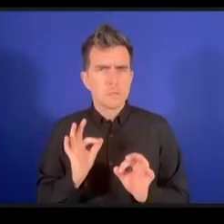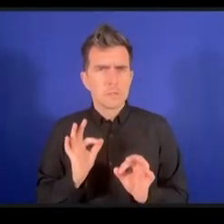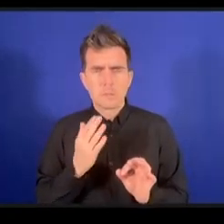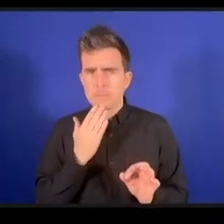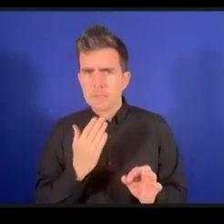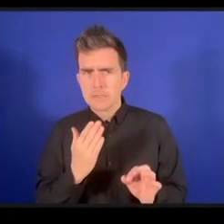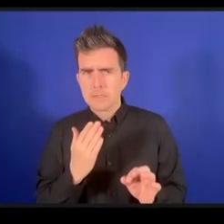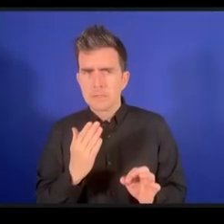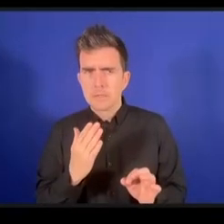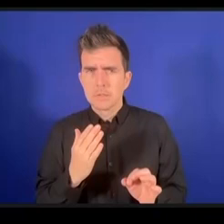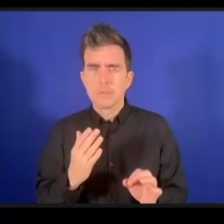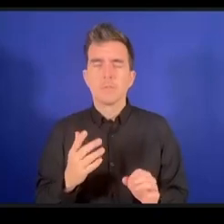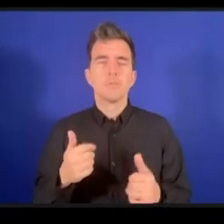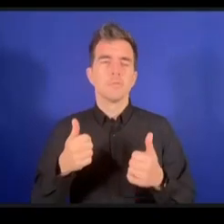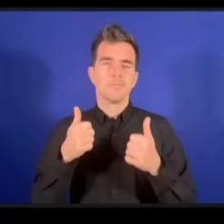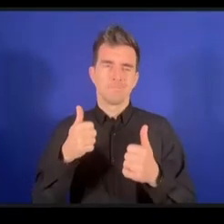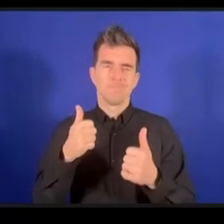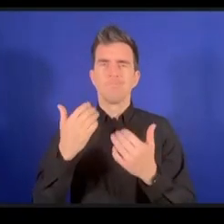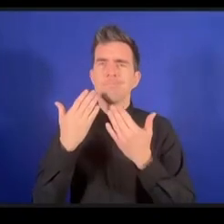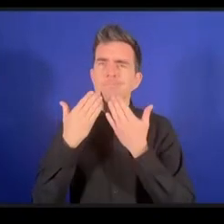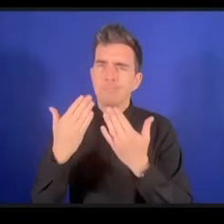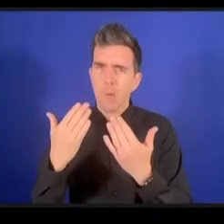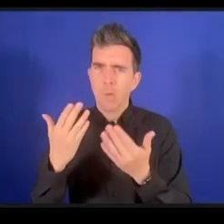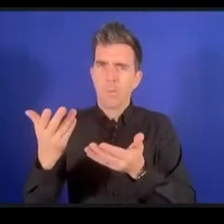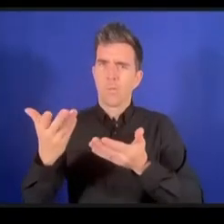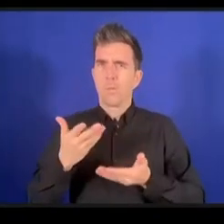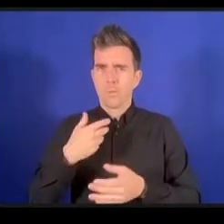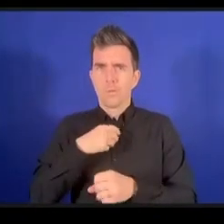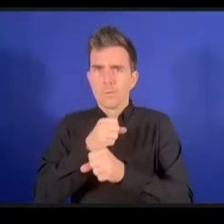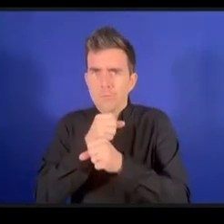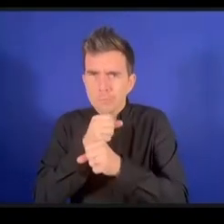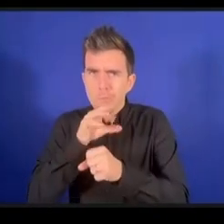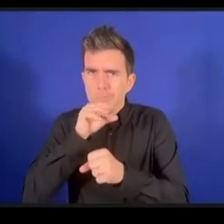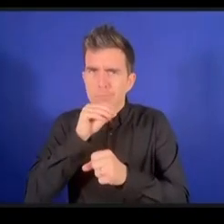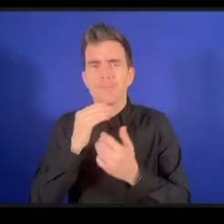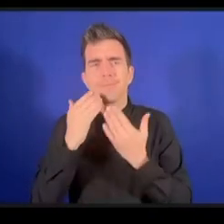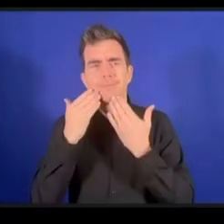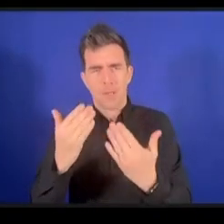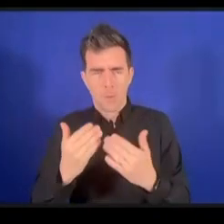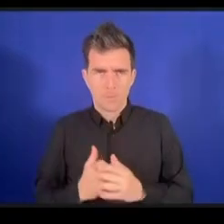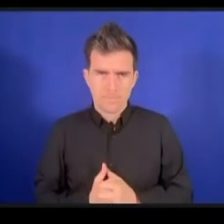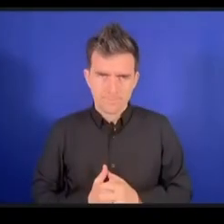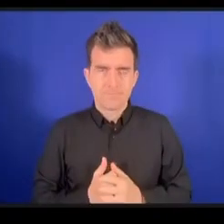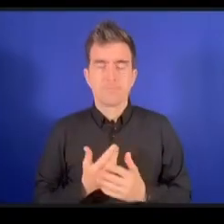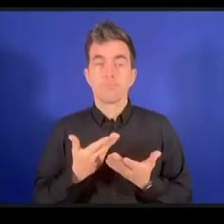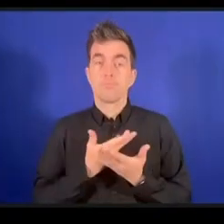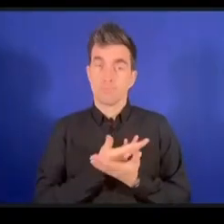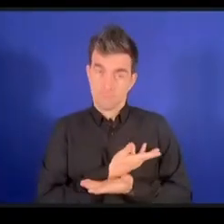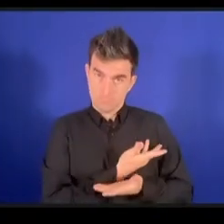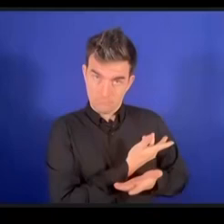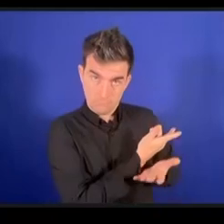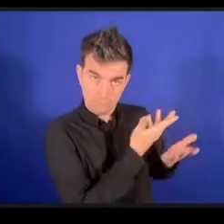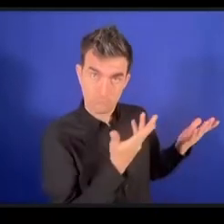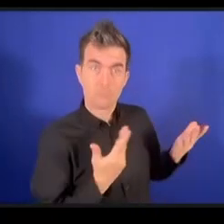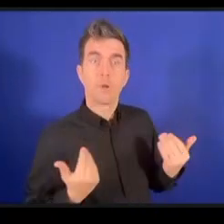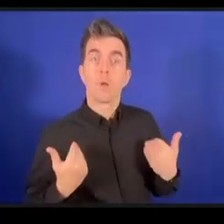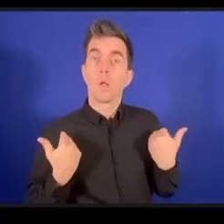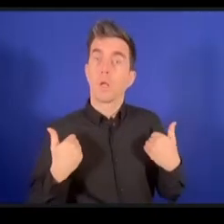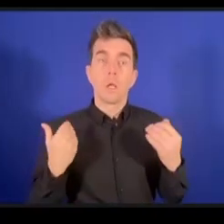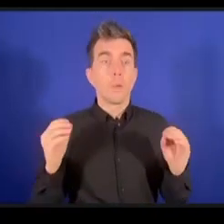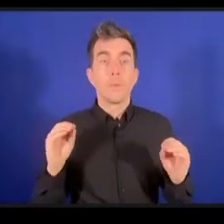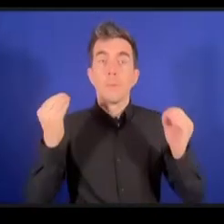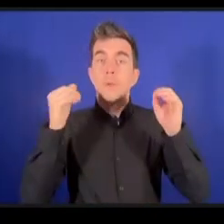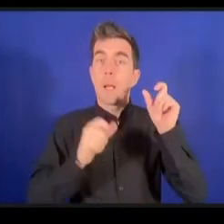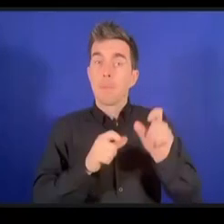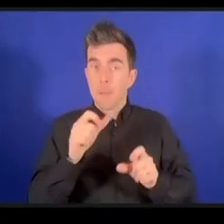وشكراً على حديثك بنيبة عن الشباب من الرأي عن آراء الكثير من الشباب الذين يتفاعلون